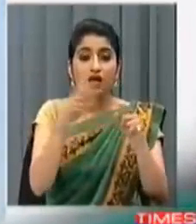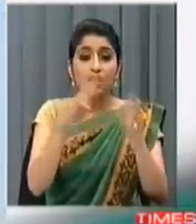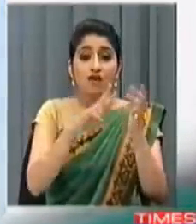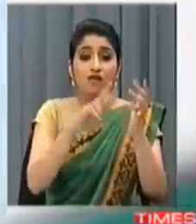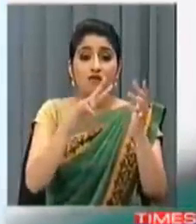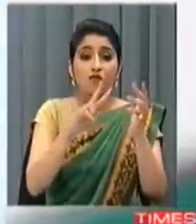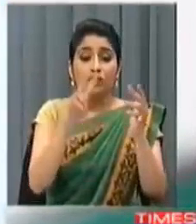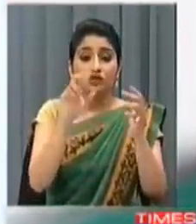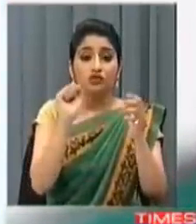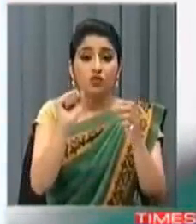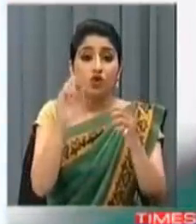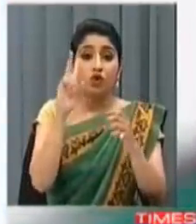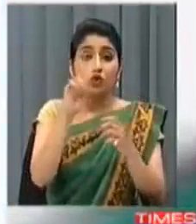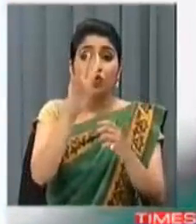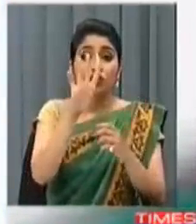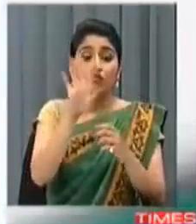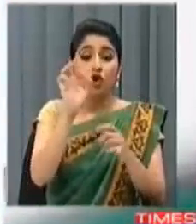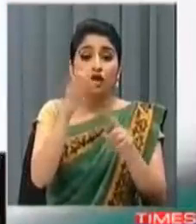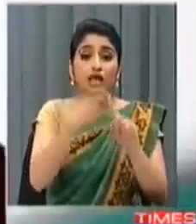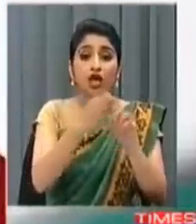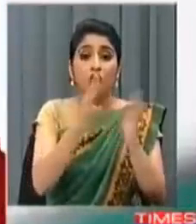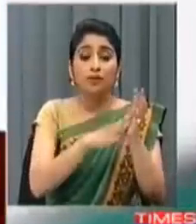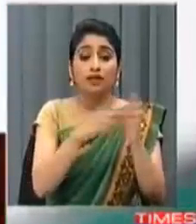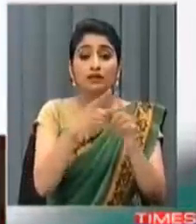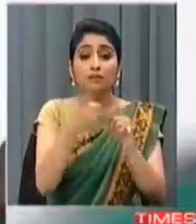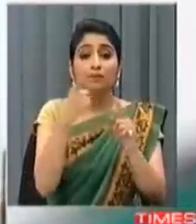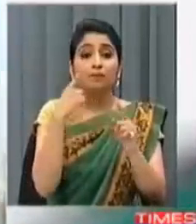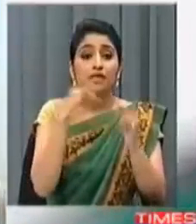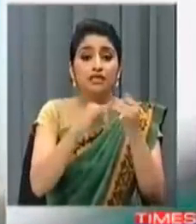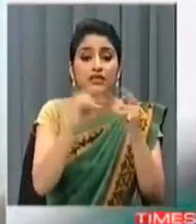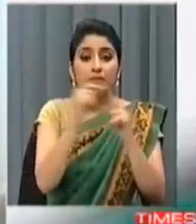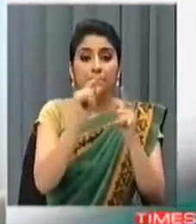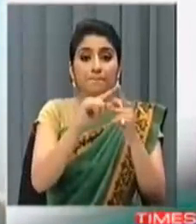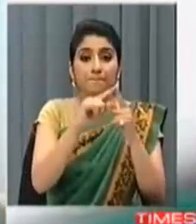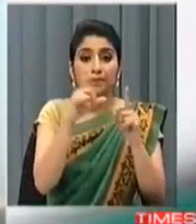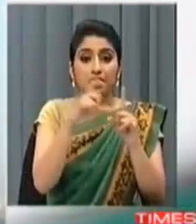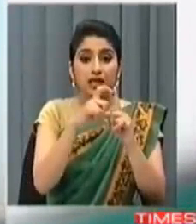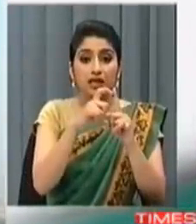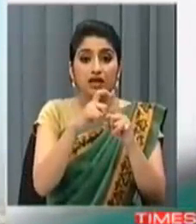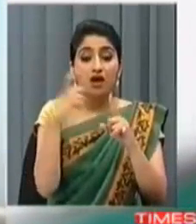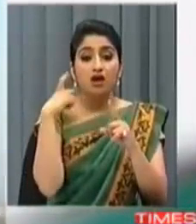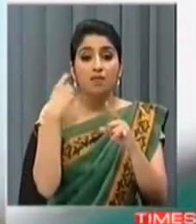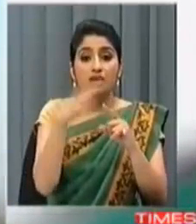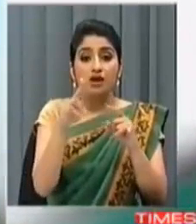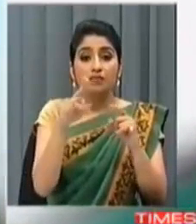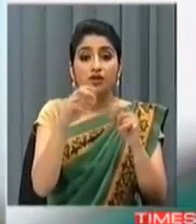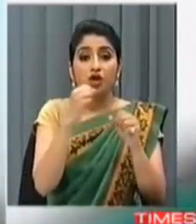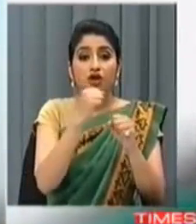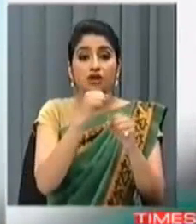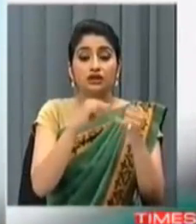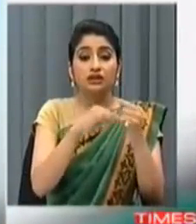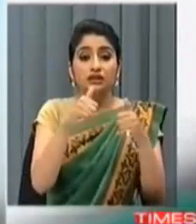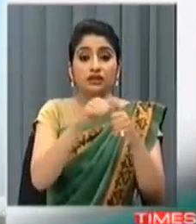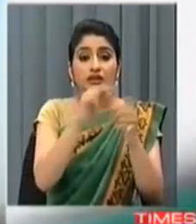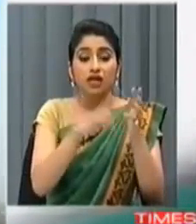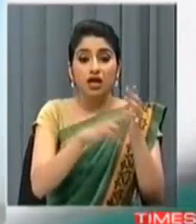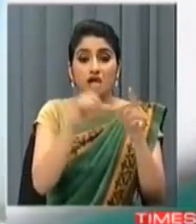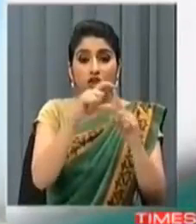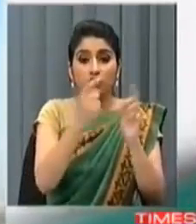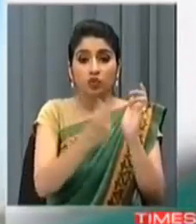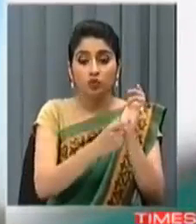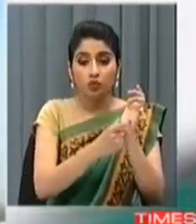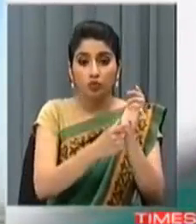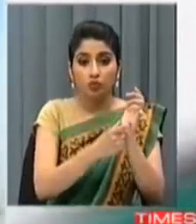किलो मीटर प्रति घंटे की रफ्तार से उडान भरते हुए फॉर्मेशन के कमान ग्रुप काटिन जस्दीप सिंग संधू और दो अन्य